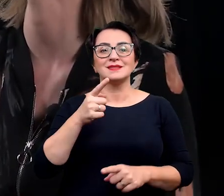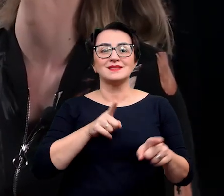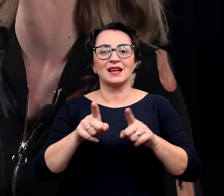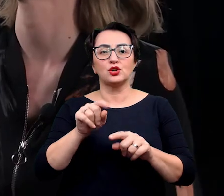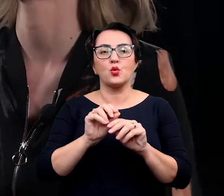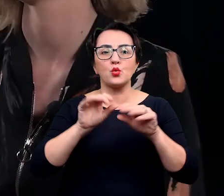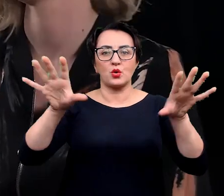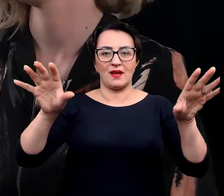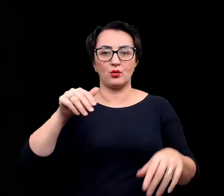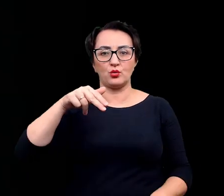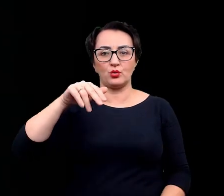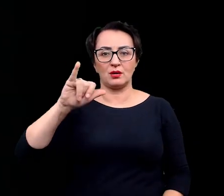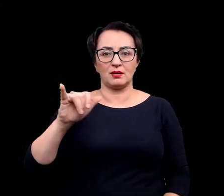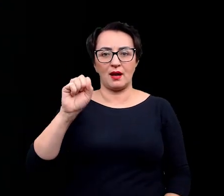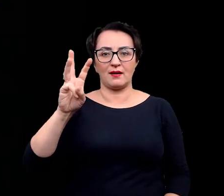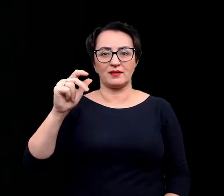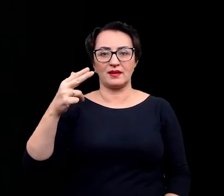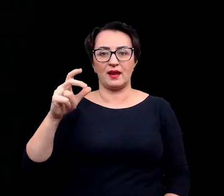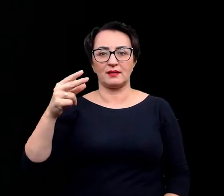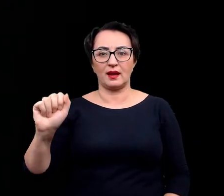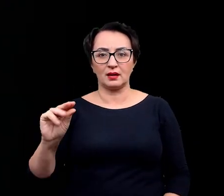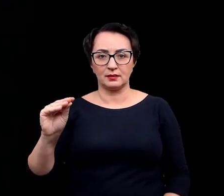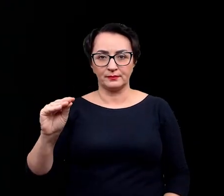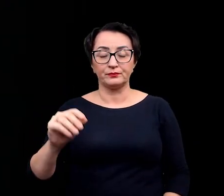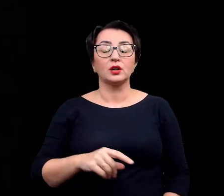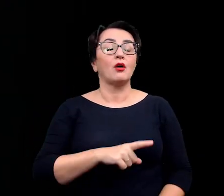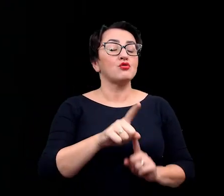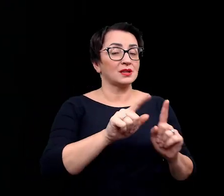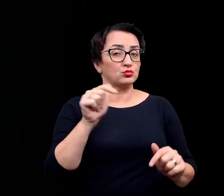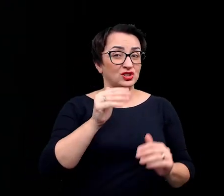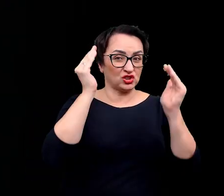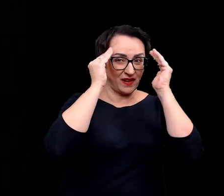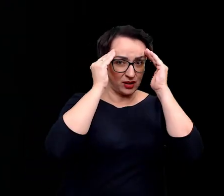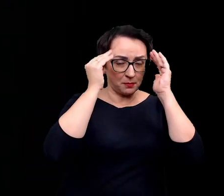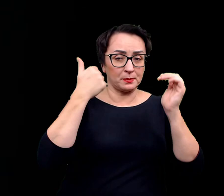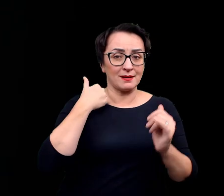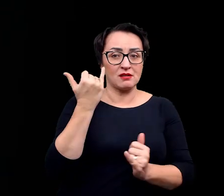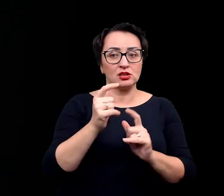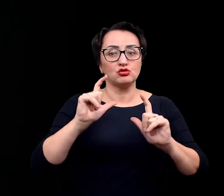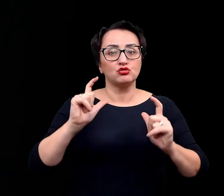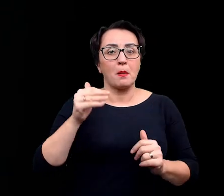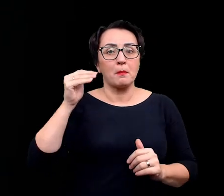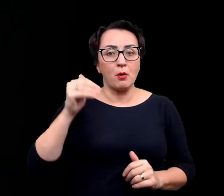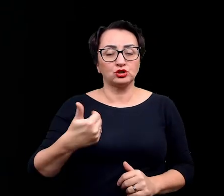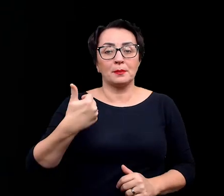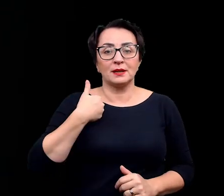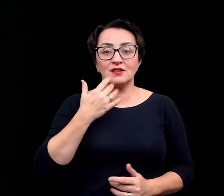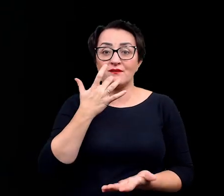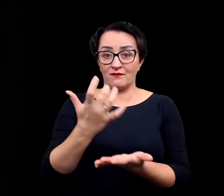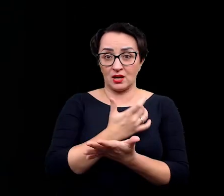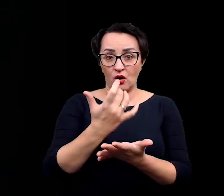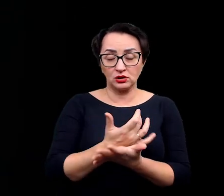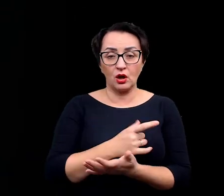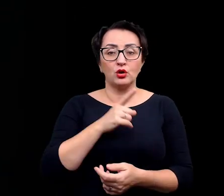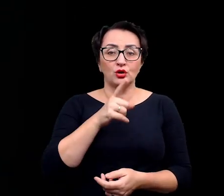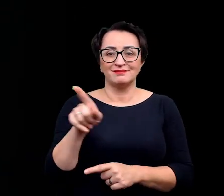ujawnienia. ale trzeba być świadomym tego, żeby, że jeżeli coś może być wykorzystane, to nie